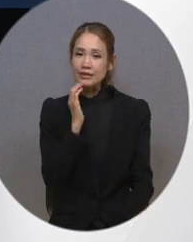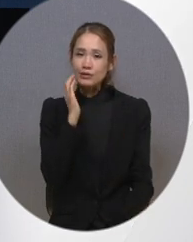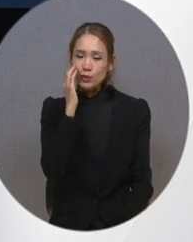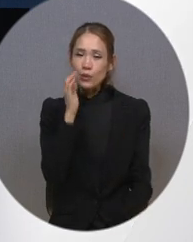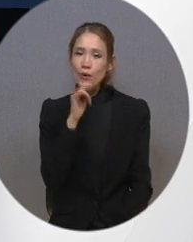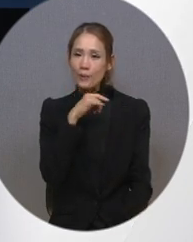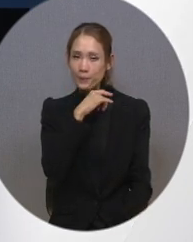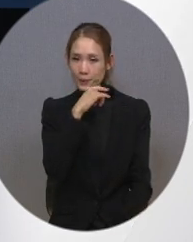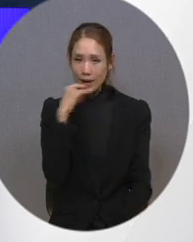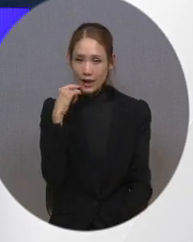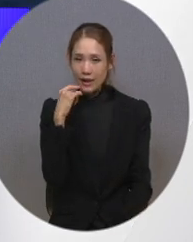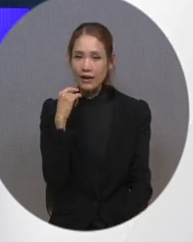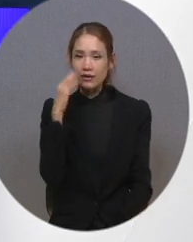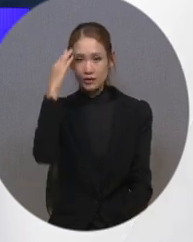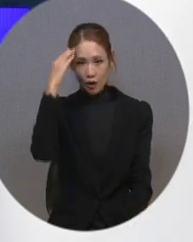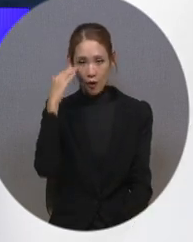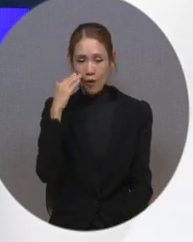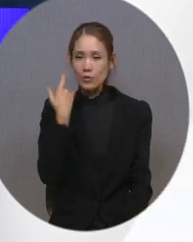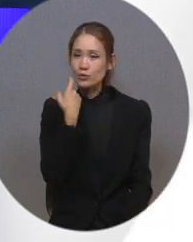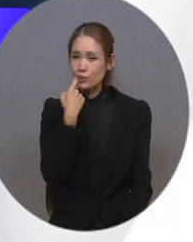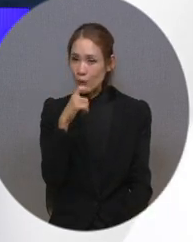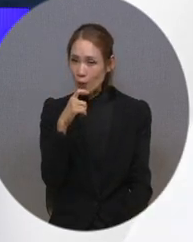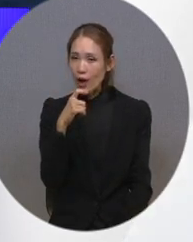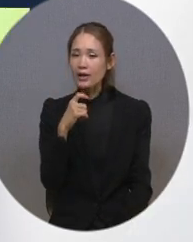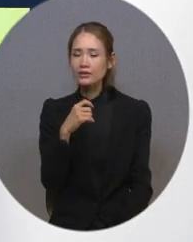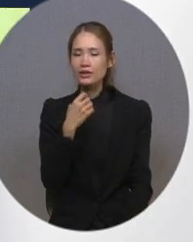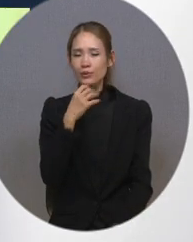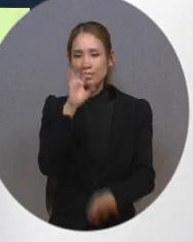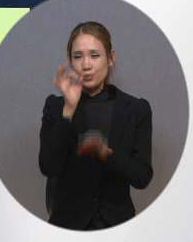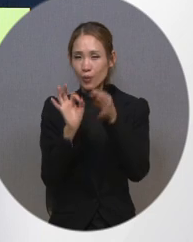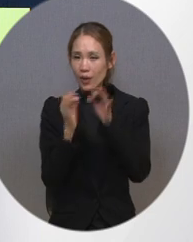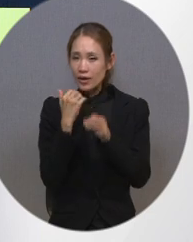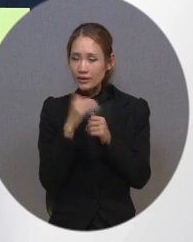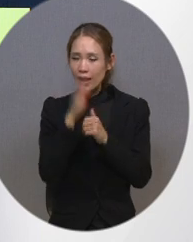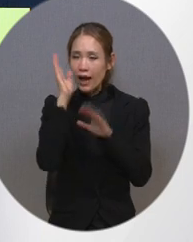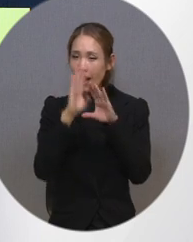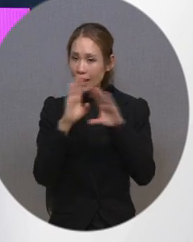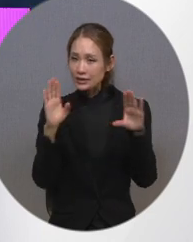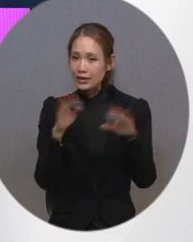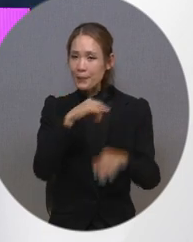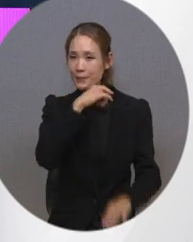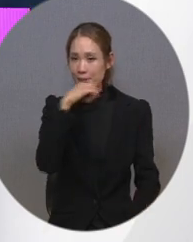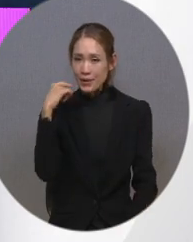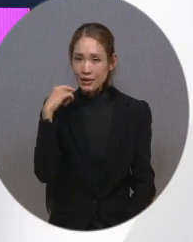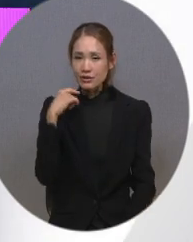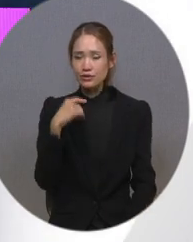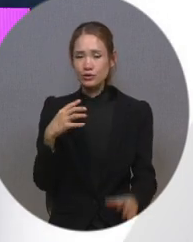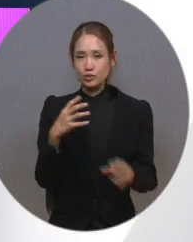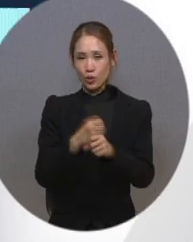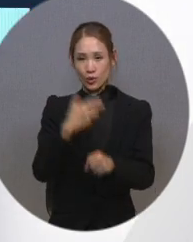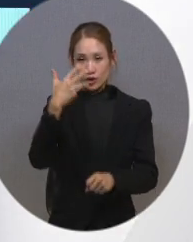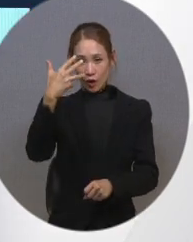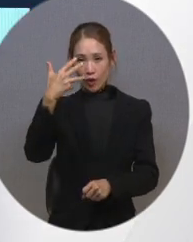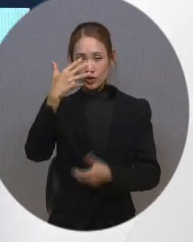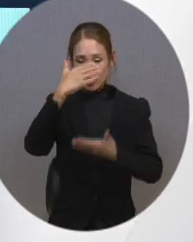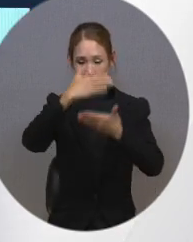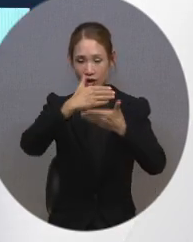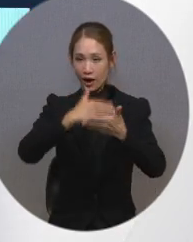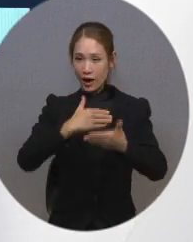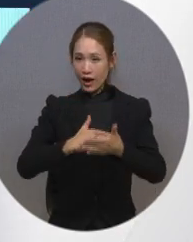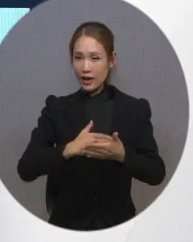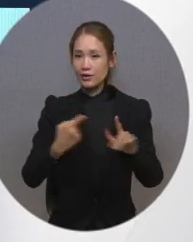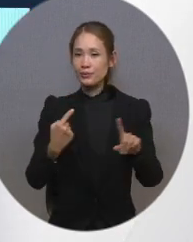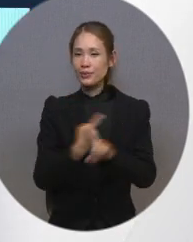파랑색, 검은색, 노란색, 보라색, 하늘색, 빨간색, 8가지 색상으로 변경할 수